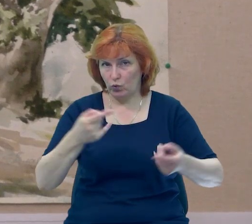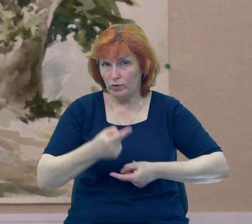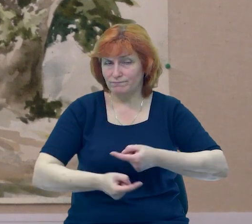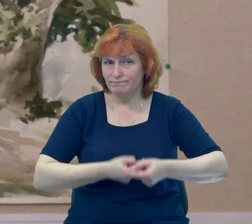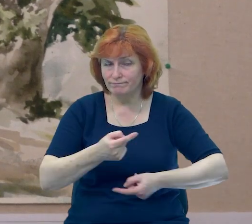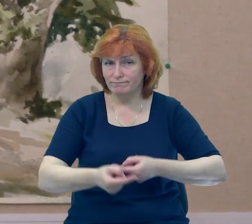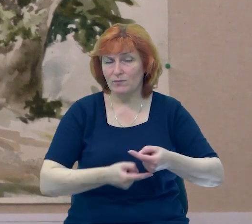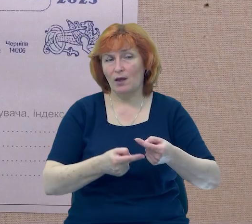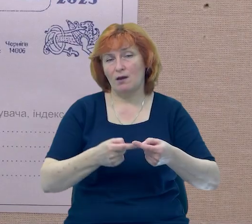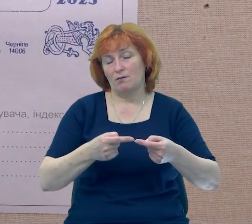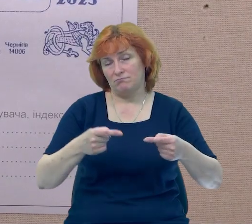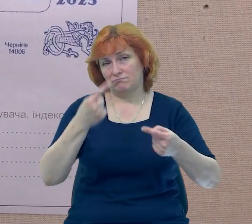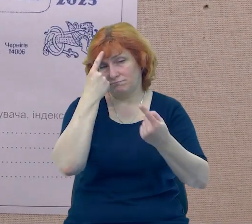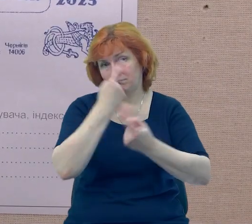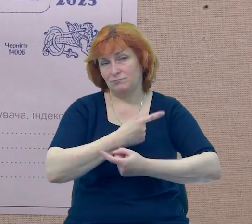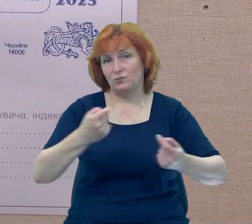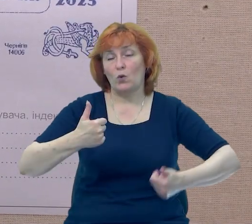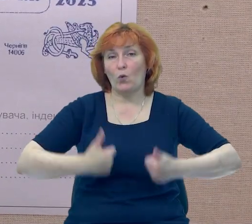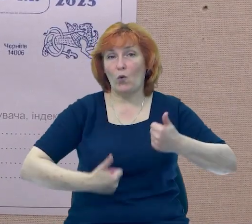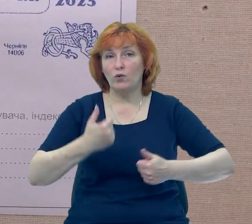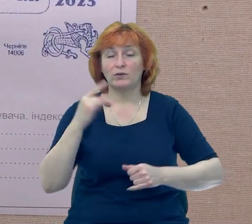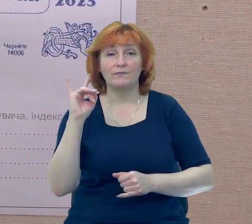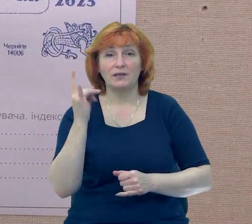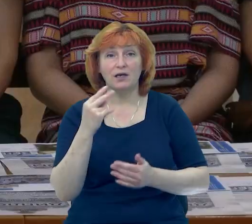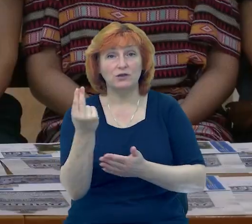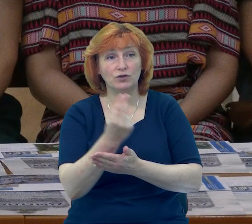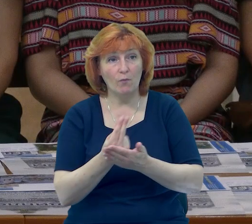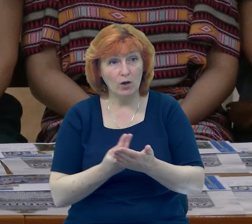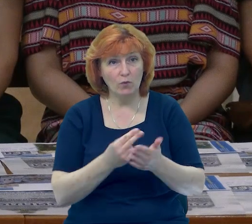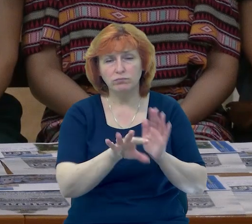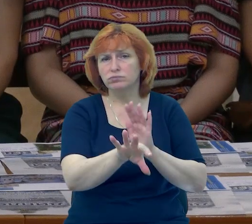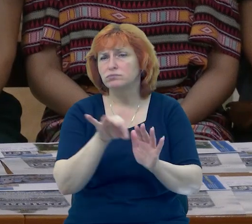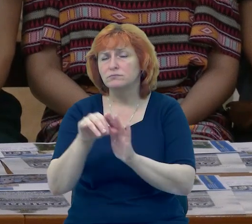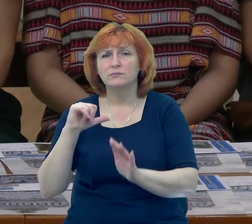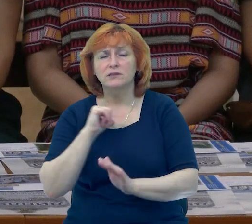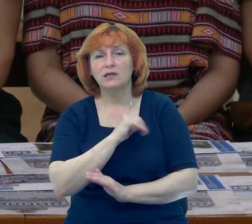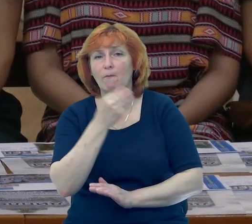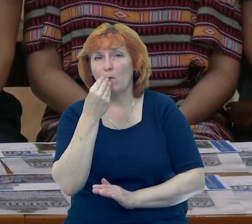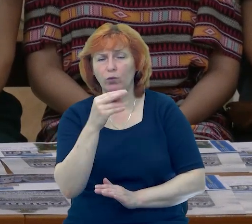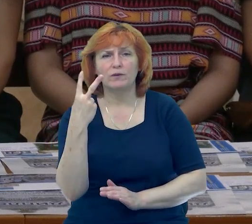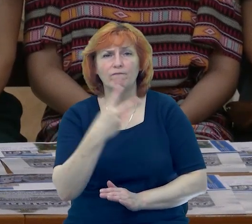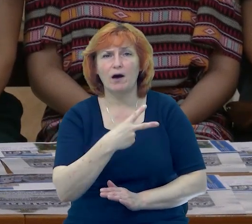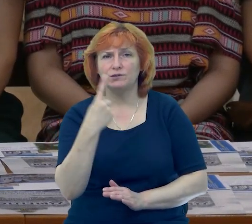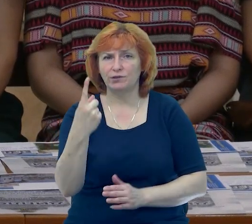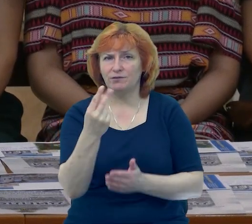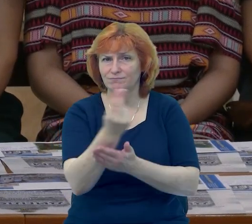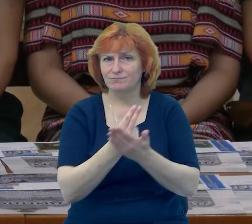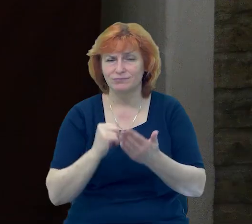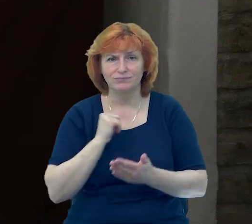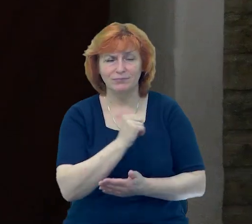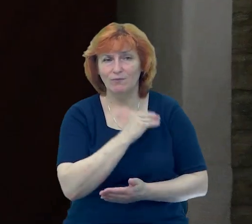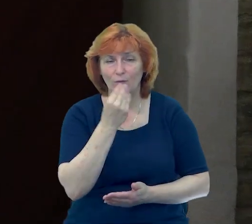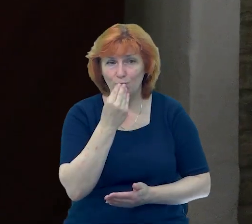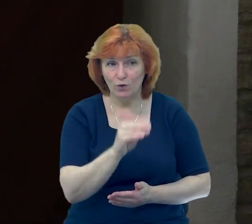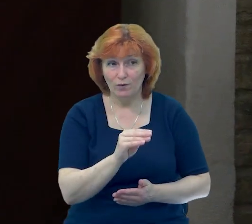конкурс дитячих малюнків. Зі ста учасників відібрали 21. Саме їхні роботи і розмістили на конвертах та поштових листівках.